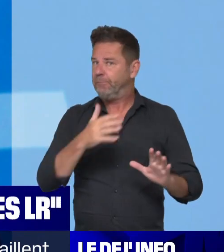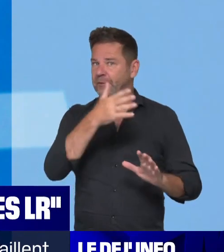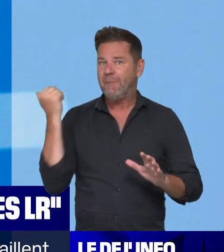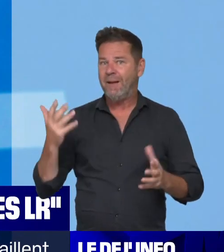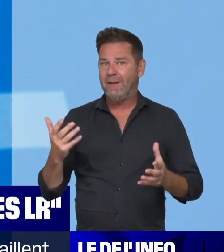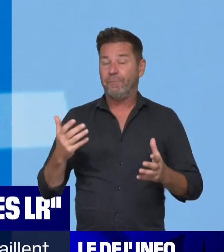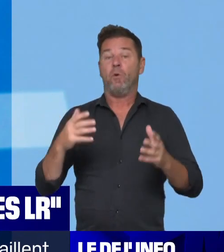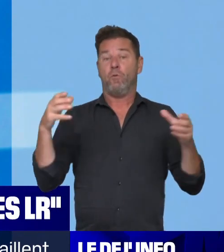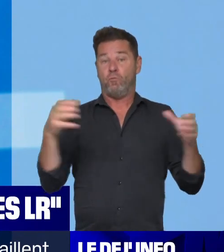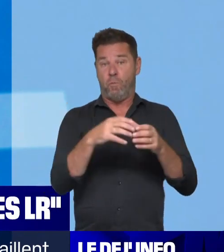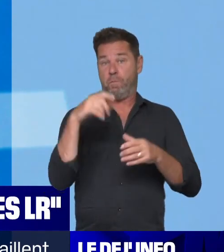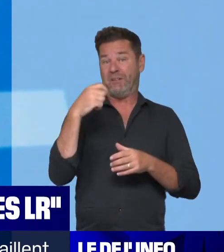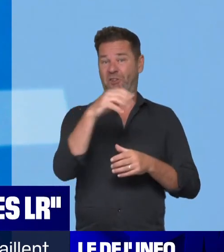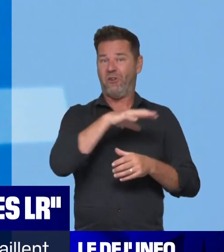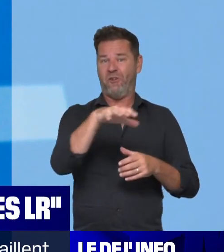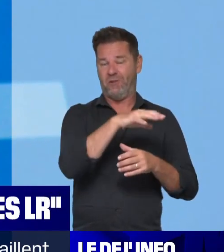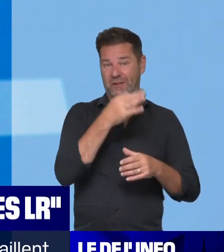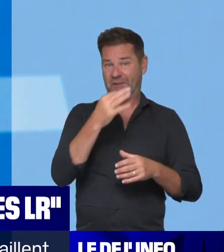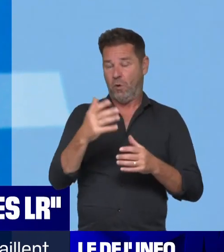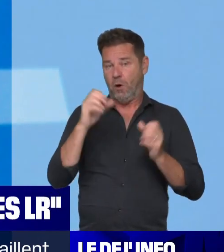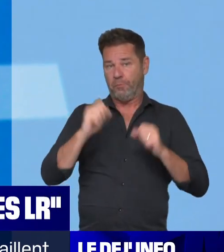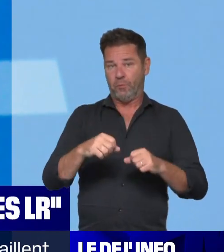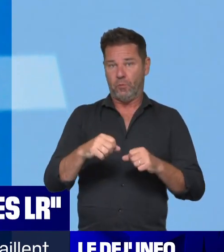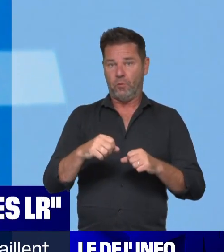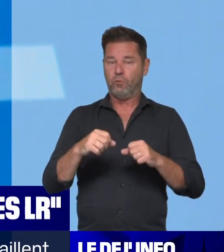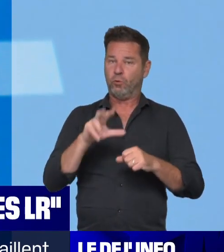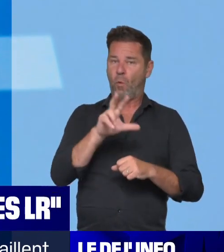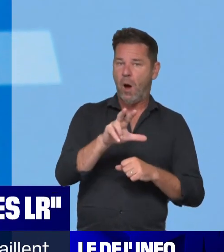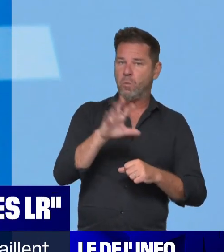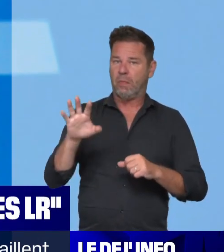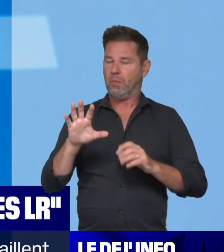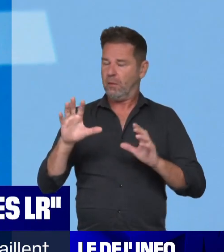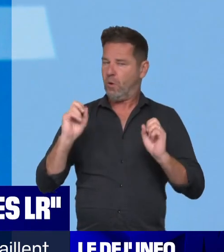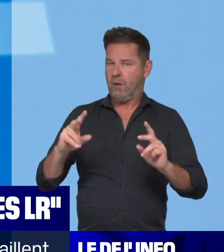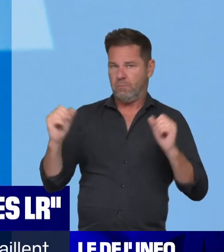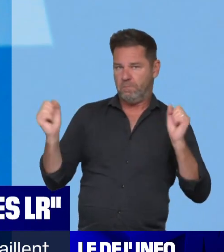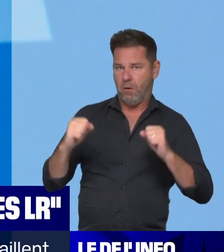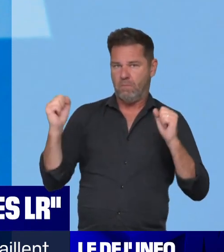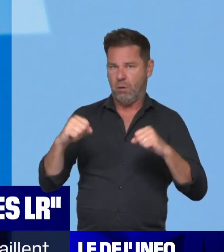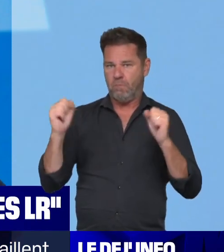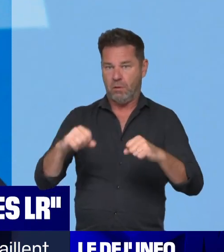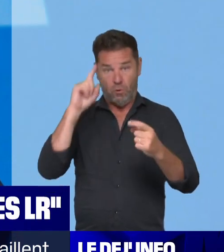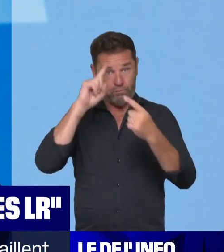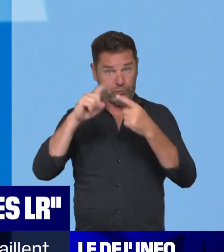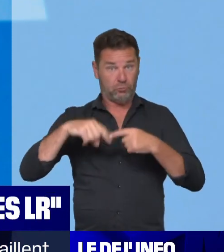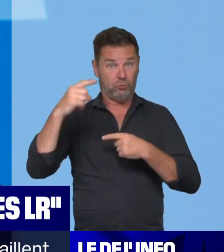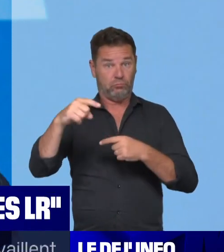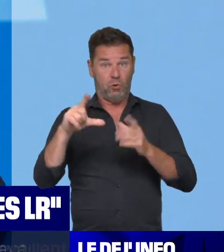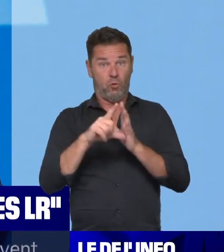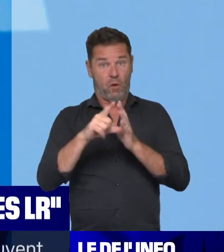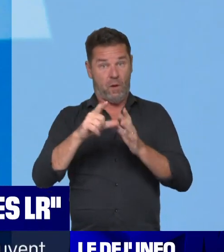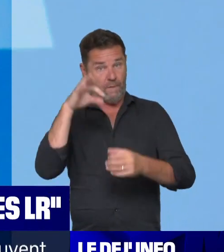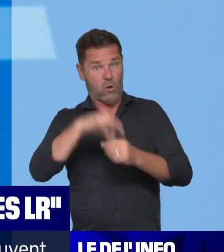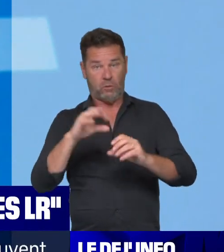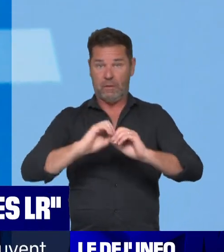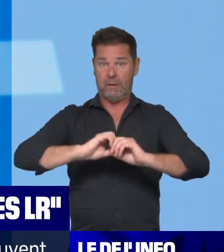mettons-nous d'accord sur 3, peut-être 4 grands chapitres pour que ce soit des textes législatifs clairs,